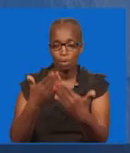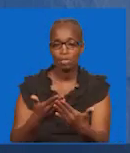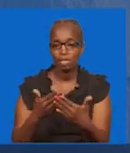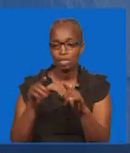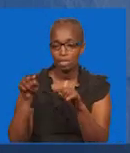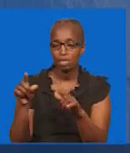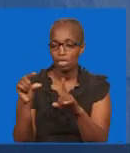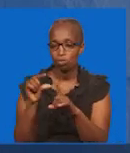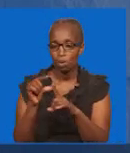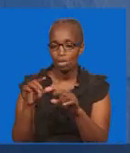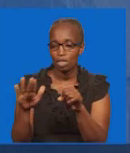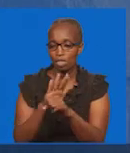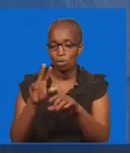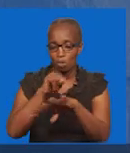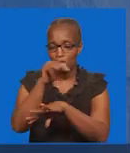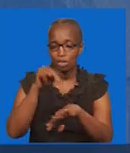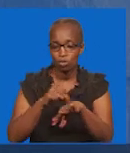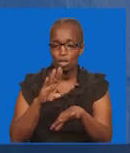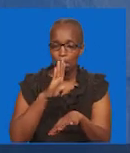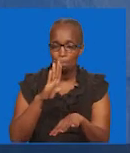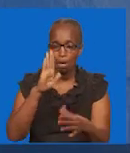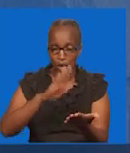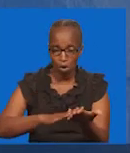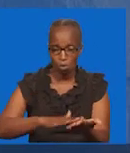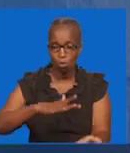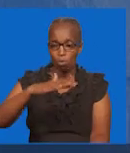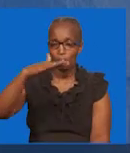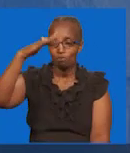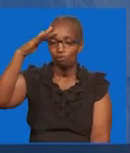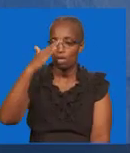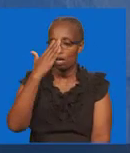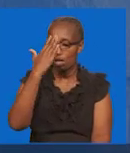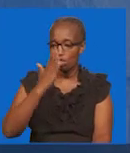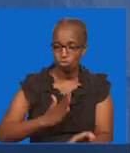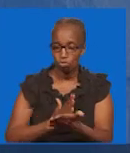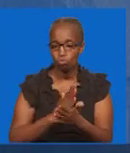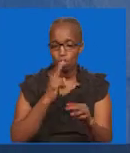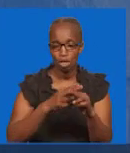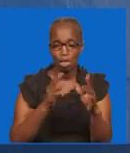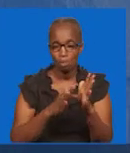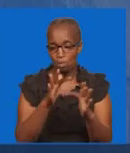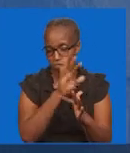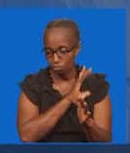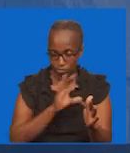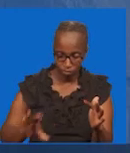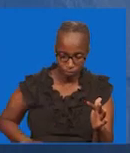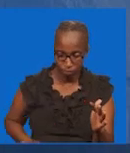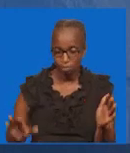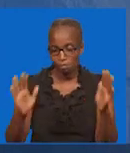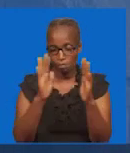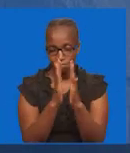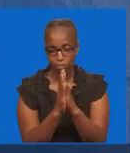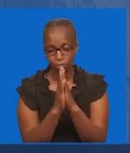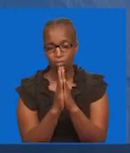katika Ujumbe huu Katika hata taifa letu La Kenya Inuliwa Buwana imediwa Ni kwa mana unastahili Na ni katika General S.Kristo